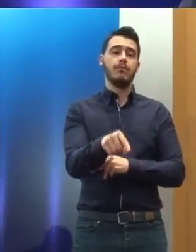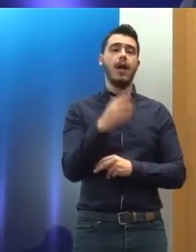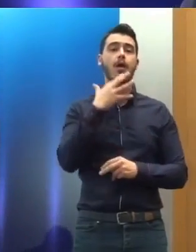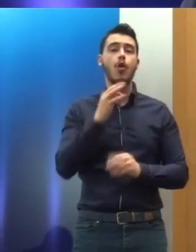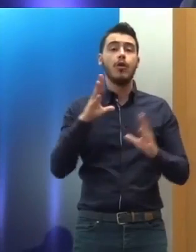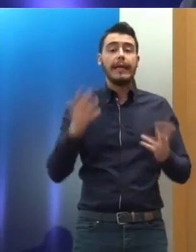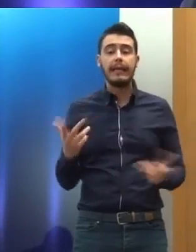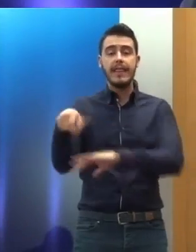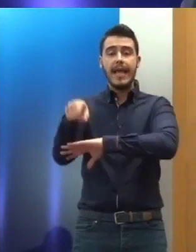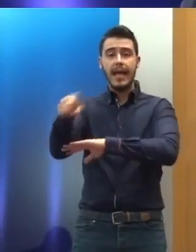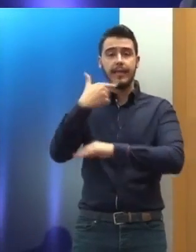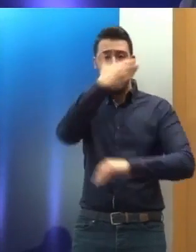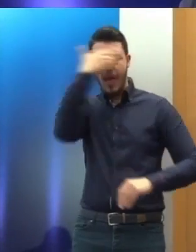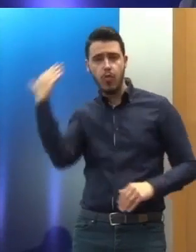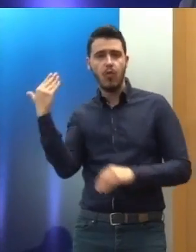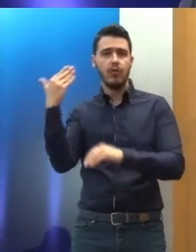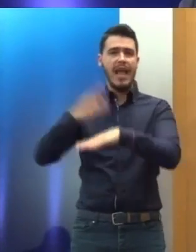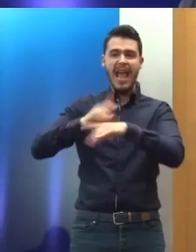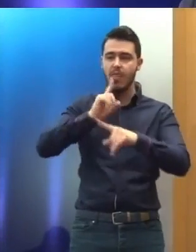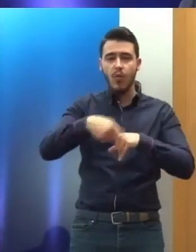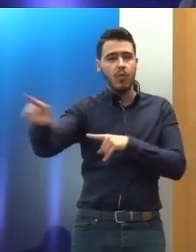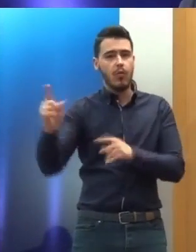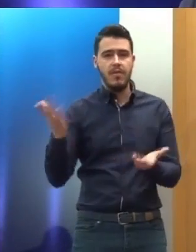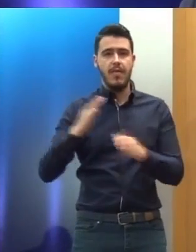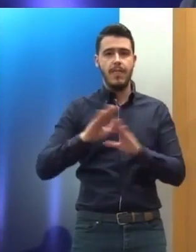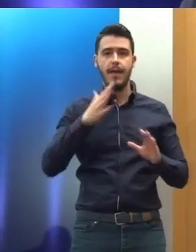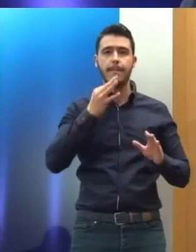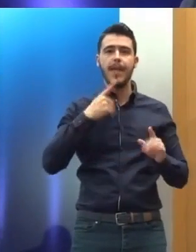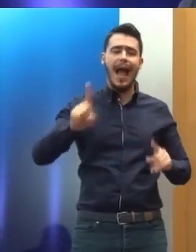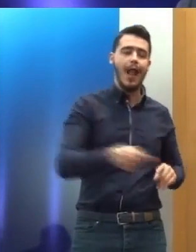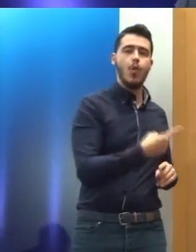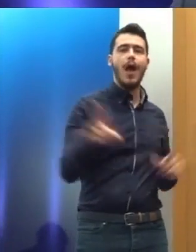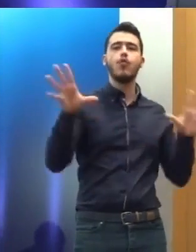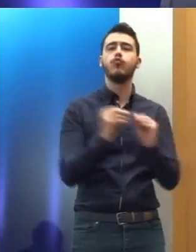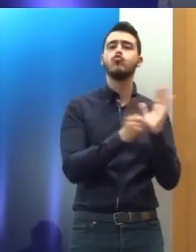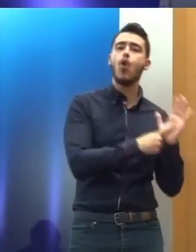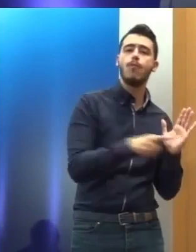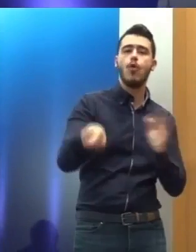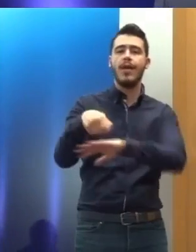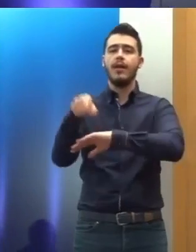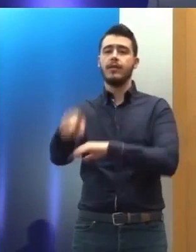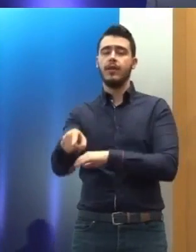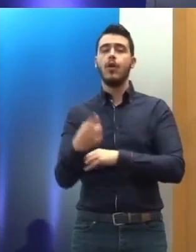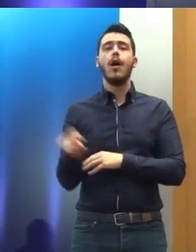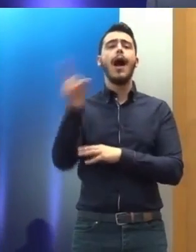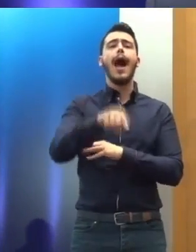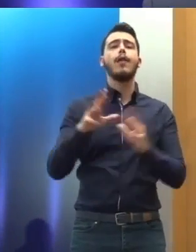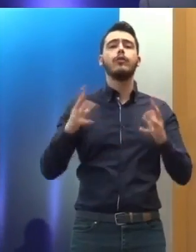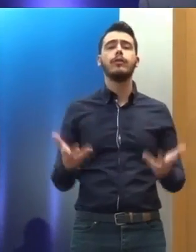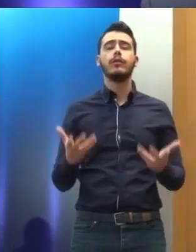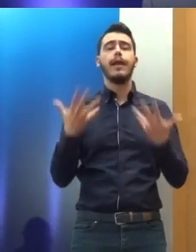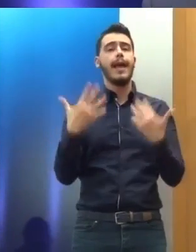Μετράει λοιπόν η υλοποίηση. Το ίδιο πράγμα και στους κοινωνικούς τομείς. Έχουμε πάρα πολλά φιλόδοξα προγράμματα.